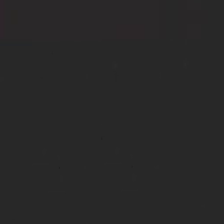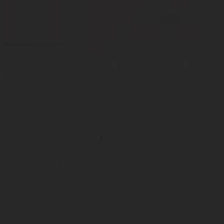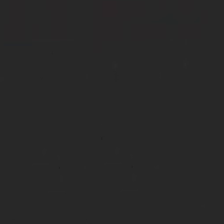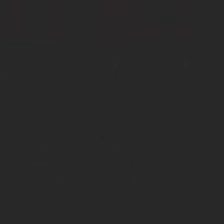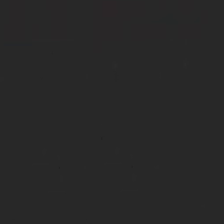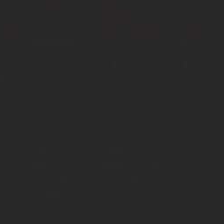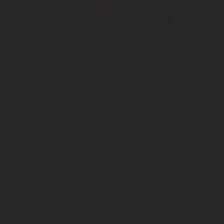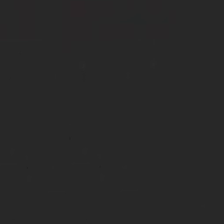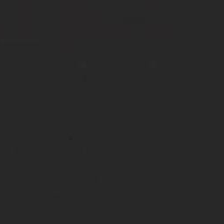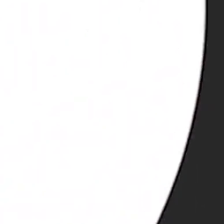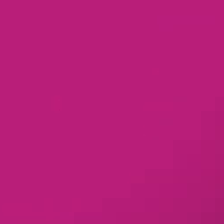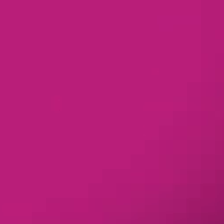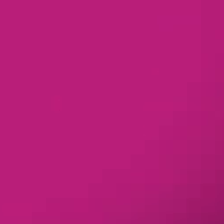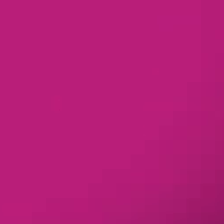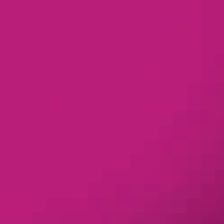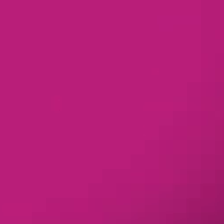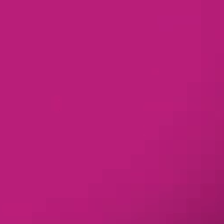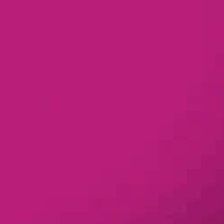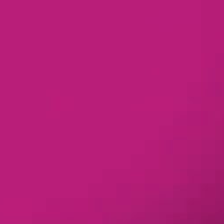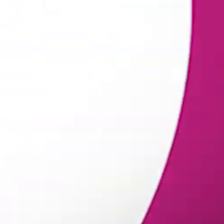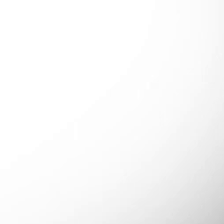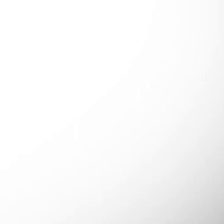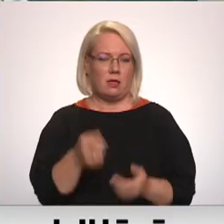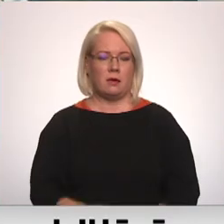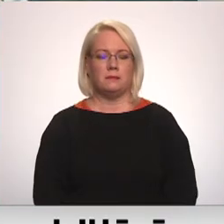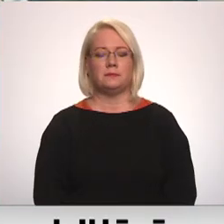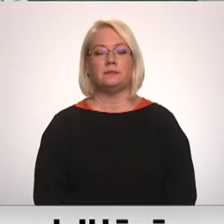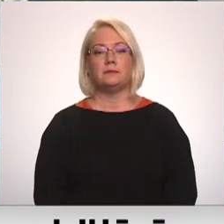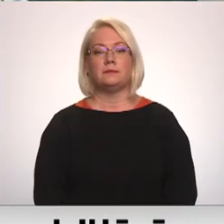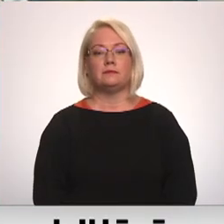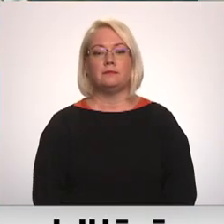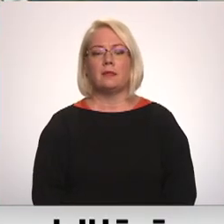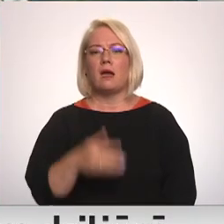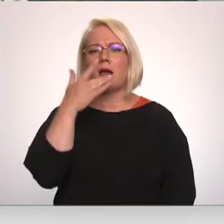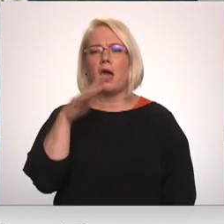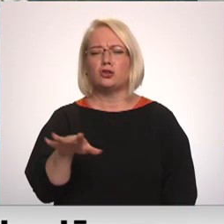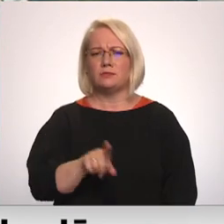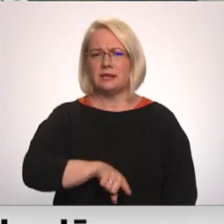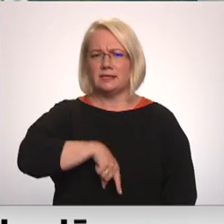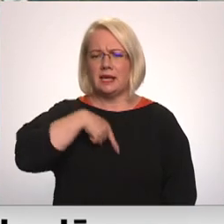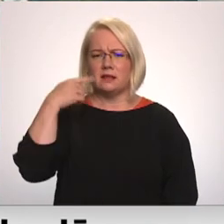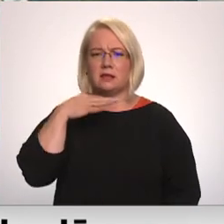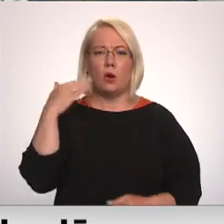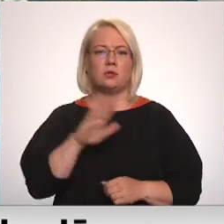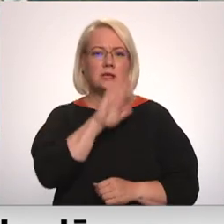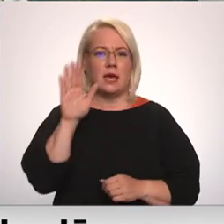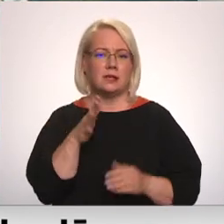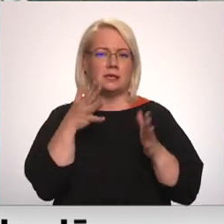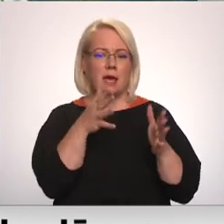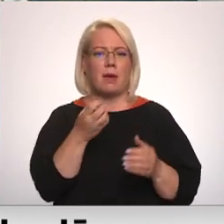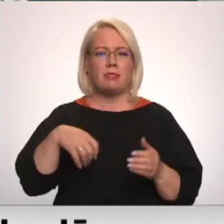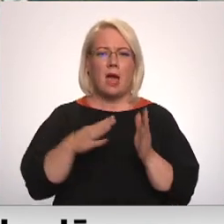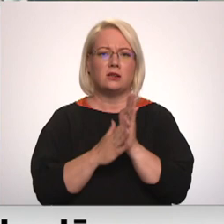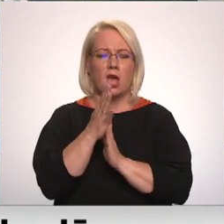Re, visi ēters ir te! Karstums, kas ilgst jau vairākas dienas, ietekmē arī dārzeņu un